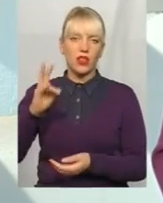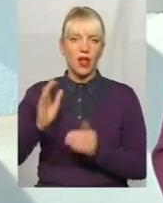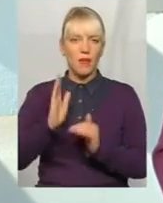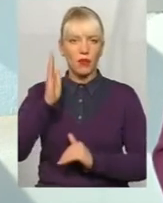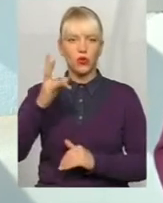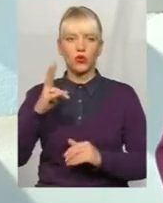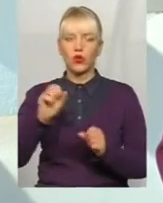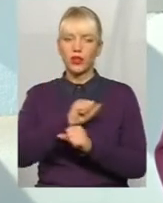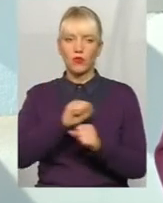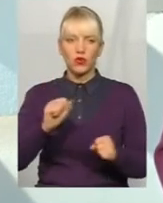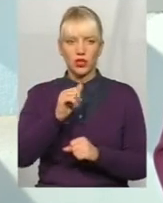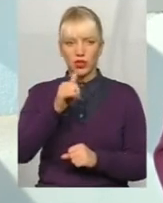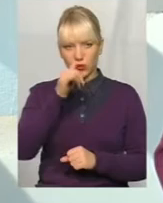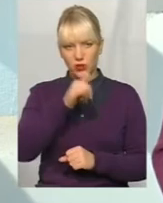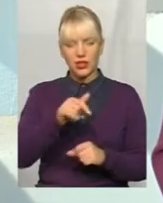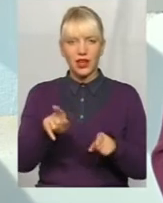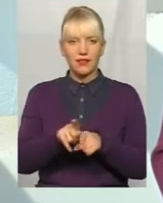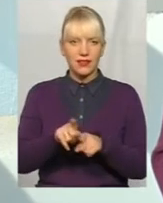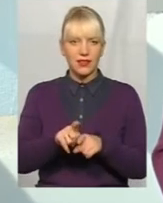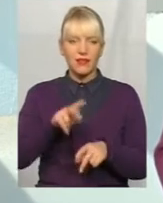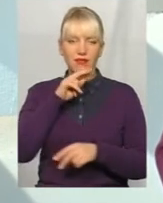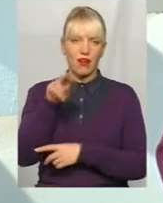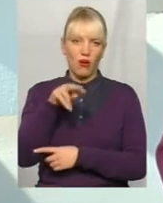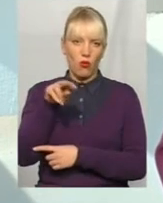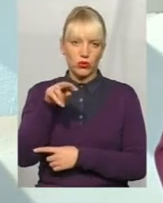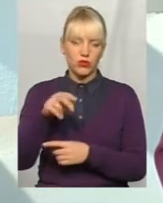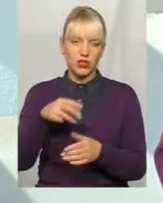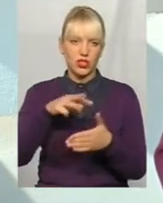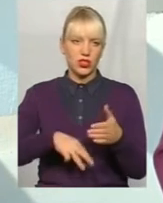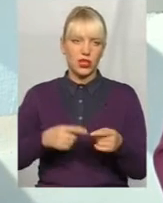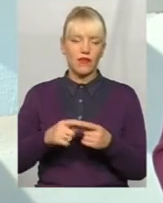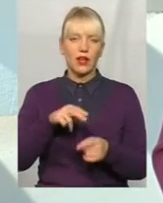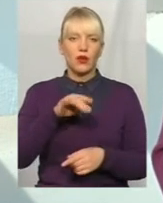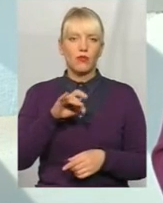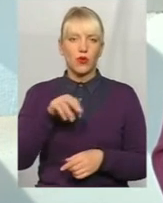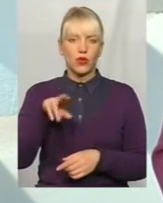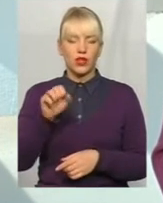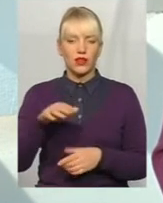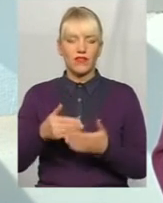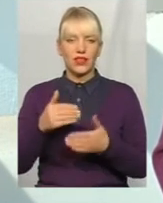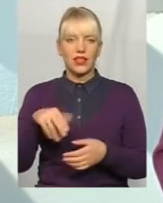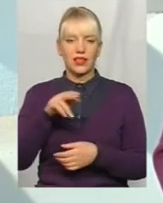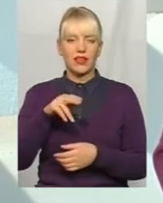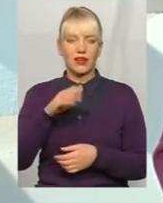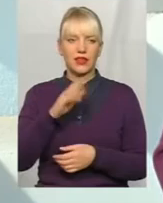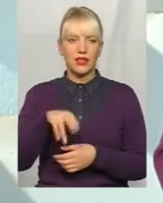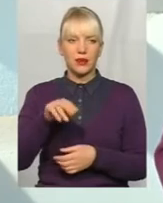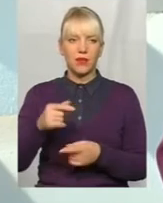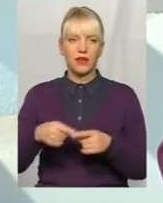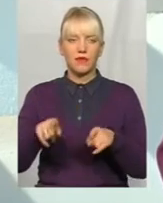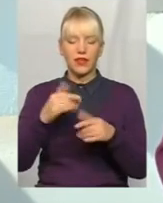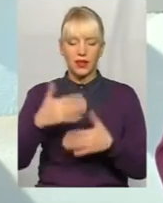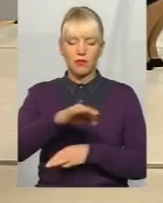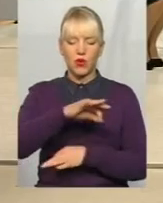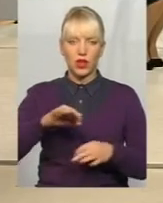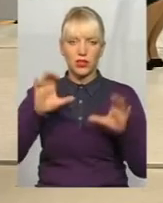сторони, не можна допускати драконовські штрафи. І за поданням Оксани Прода, народного депутата України від БПП, таке вже у першому читанні, такий закон вже